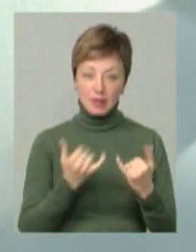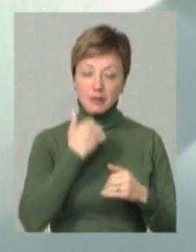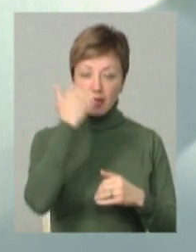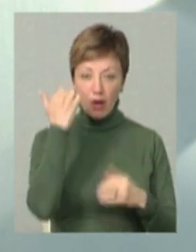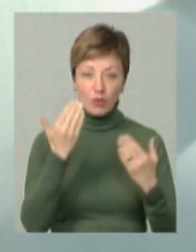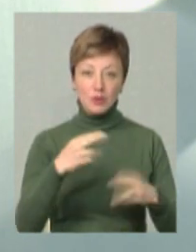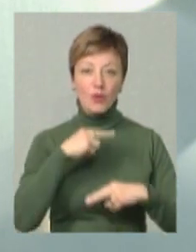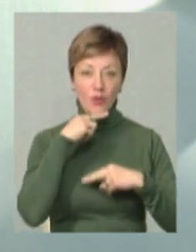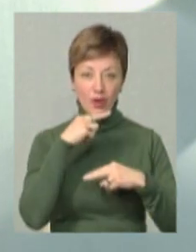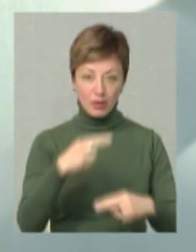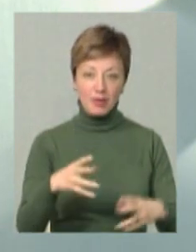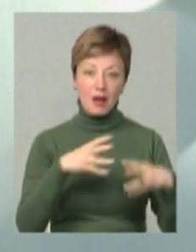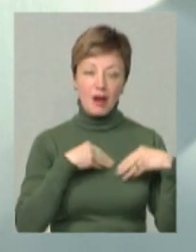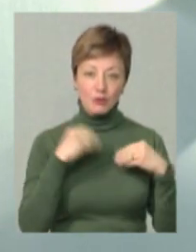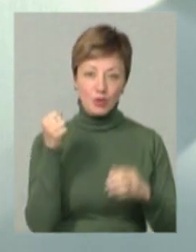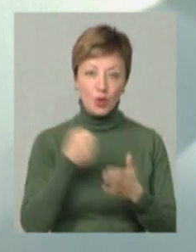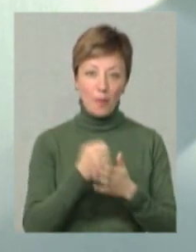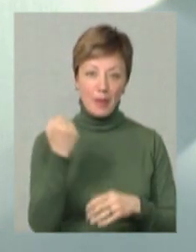дякуємо за увагу і разом до перемоги.